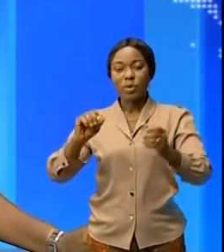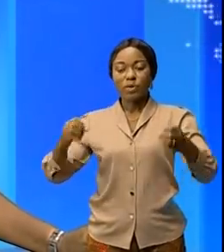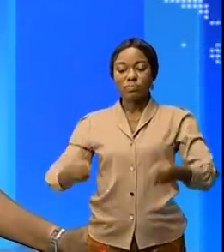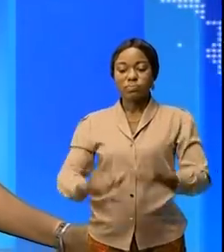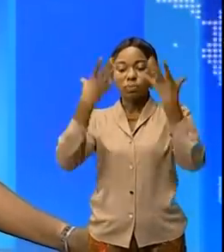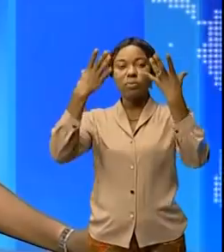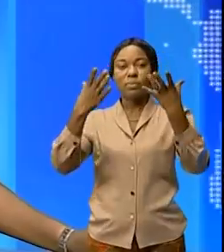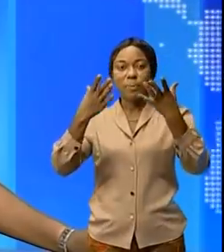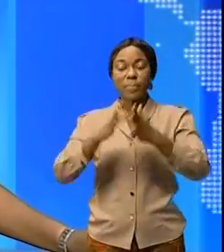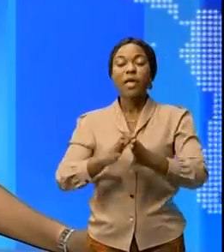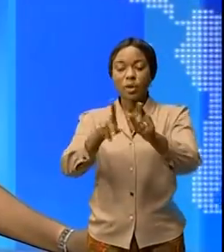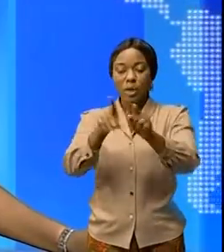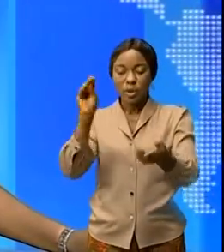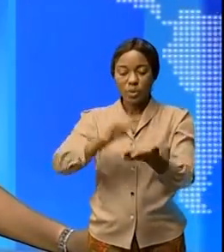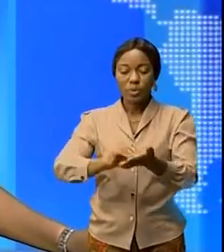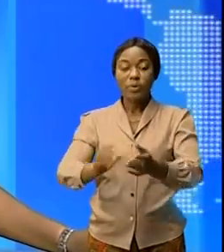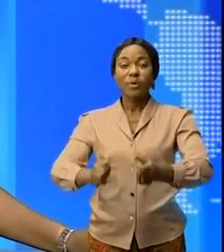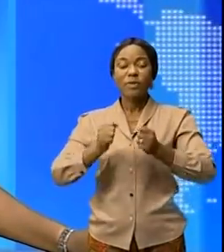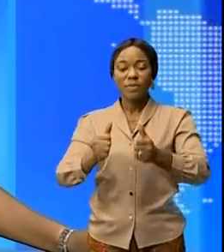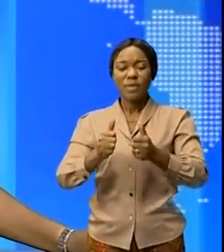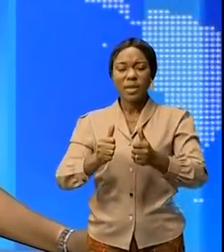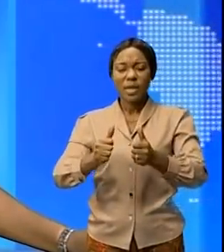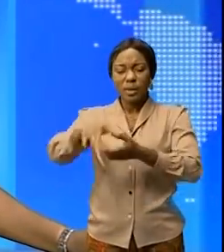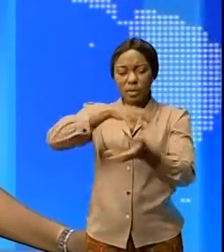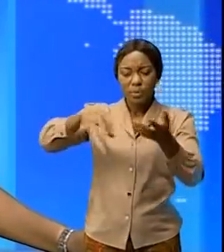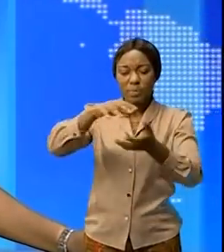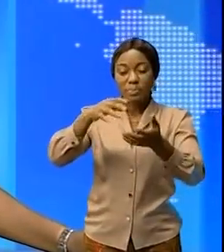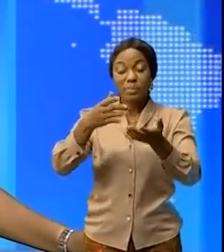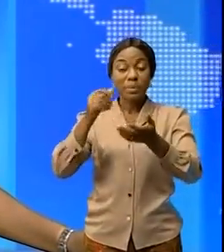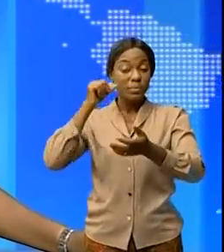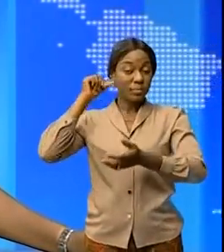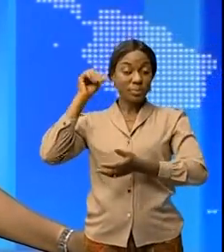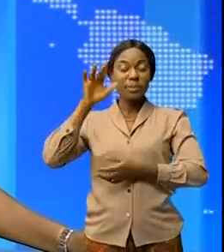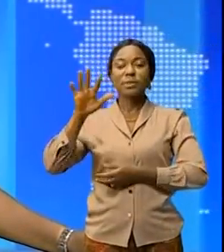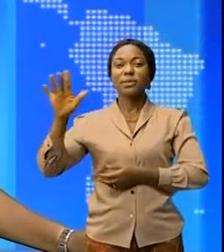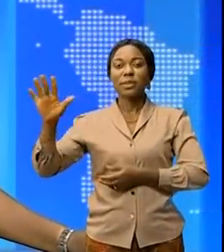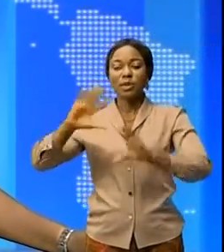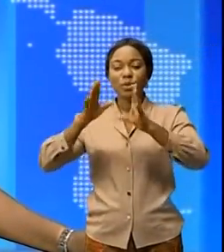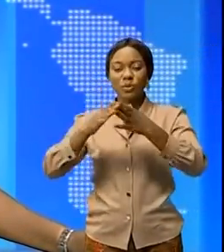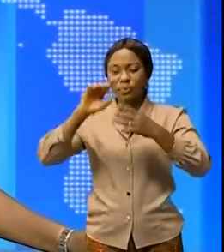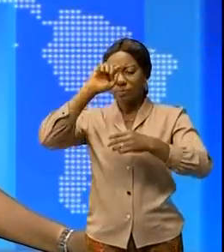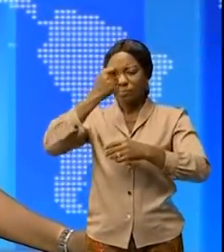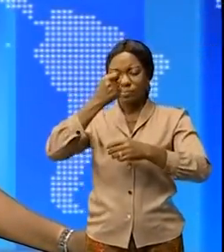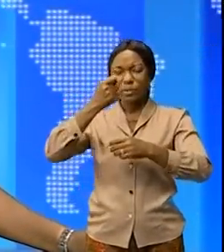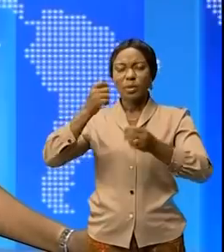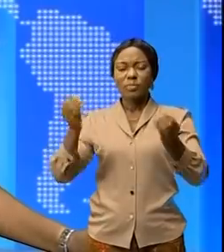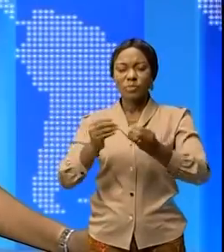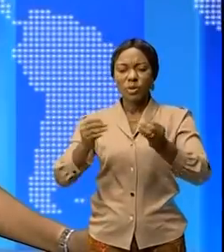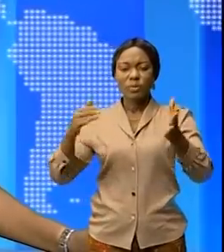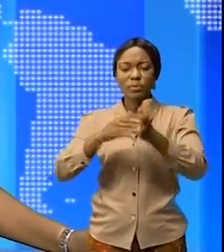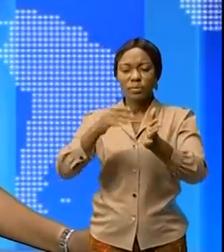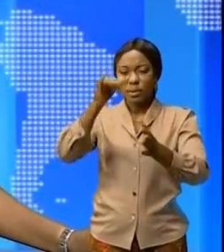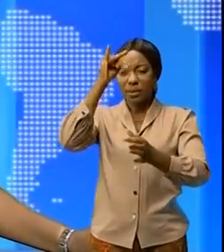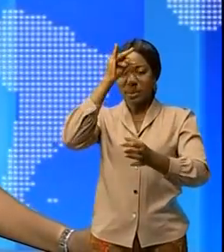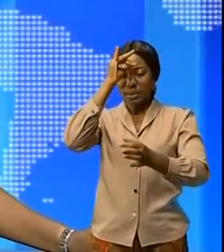de Nirangoku. Et puis, vive tension observée hier à Kinshasa, la population congolaise en colère contre les Indiens, suite à